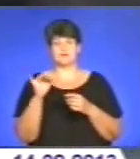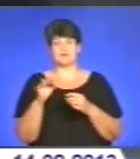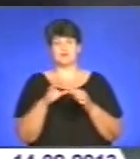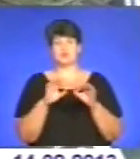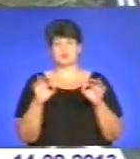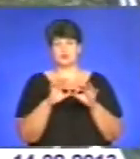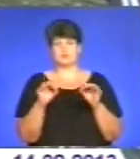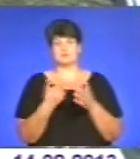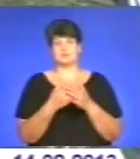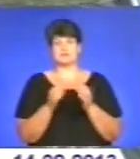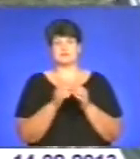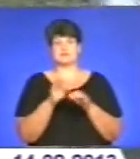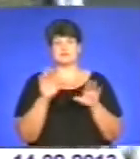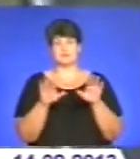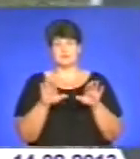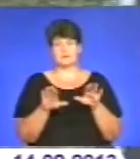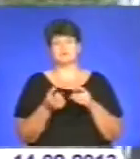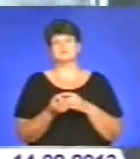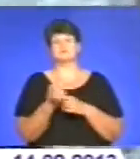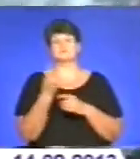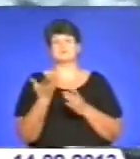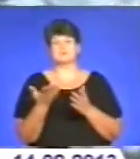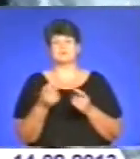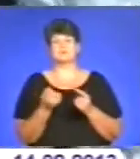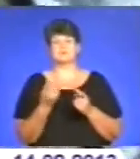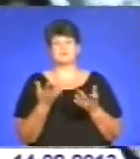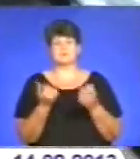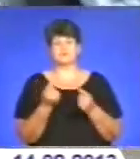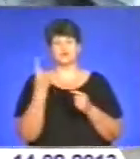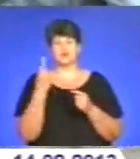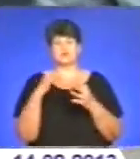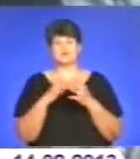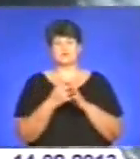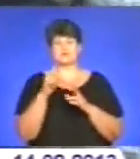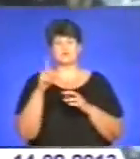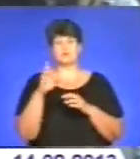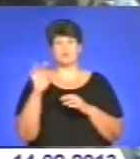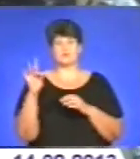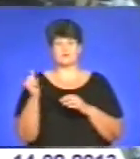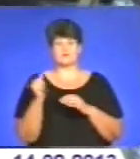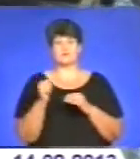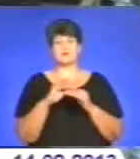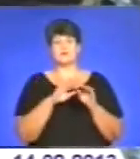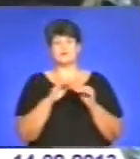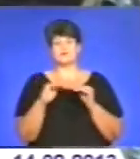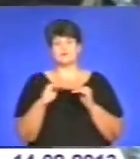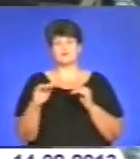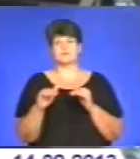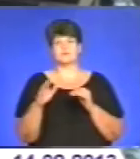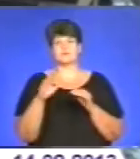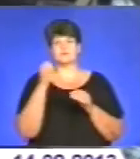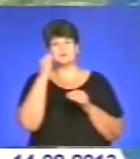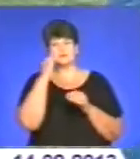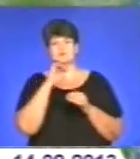кілограмів. Згодом стало відоме і місце походження наркотичного зіля. В одному із сіл Зборищини цілу плантацію маковиня виростала місцева